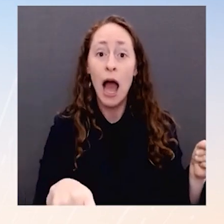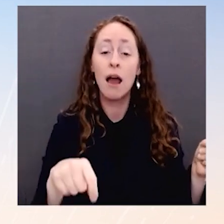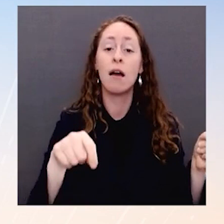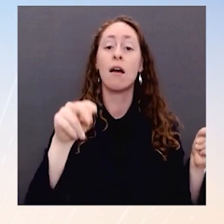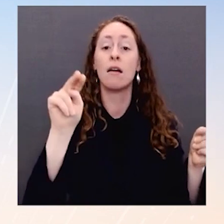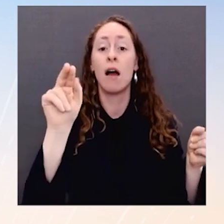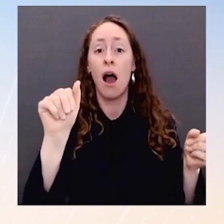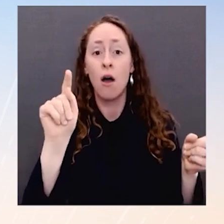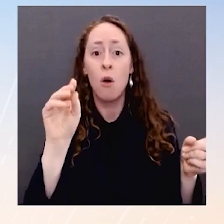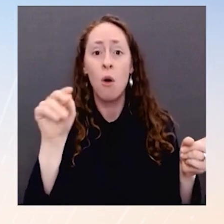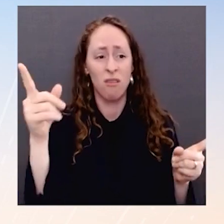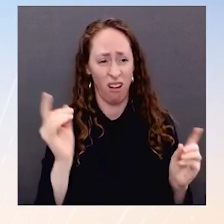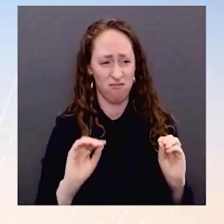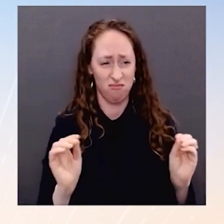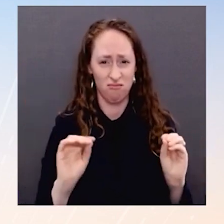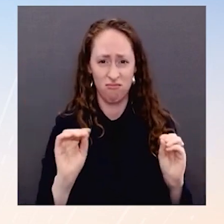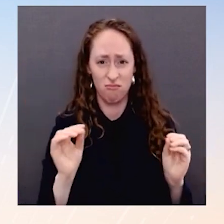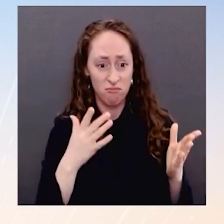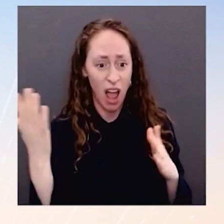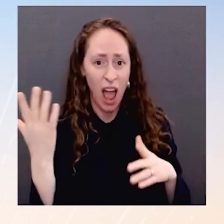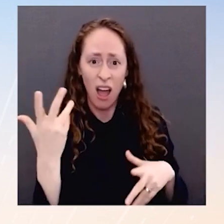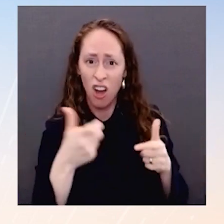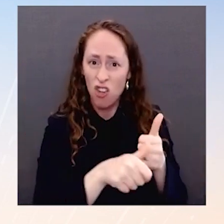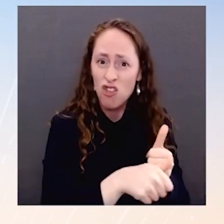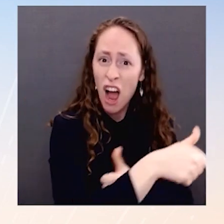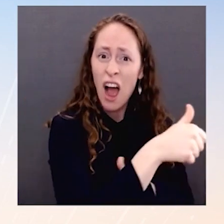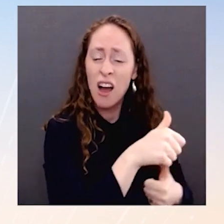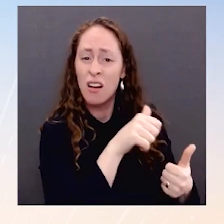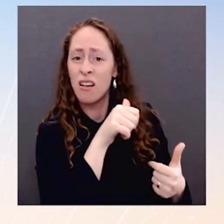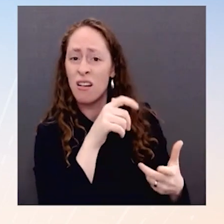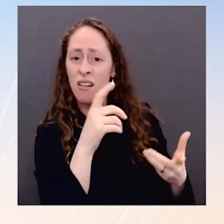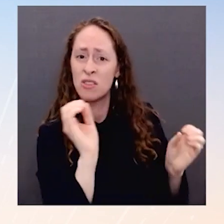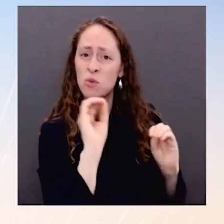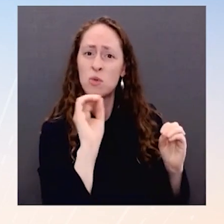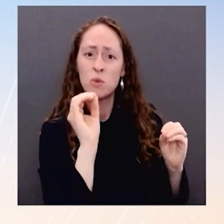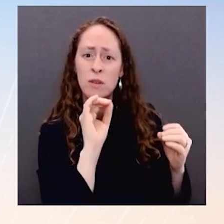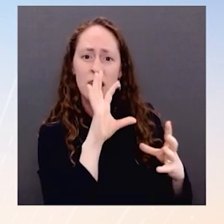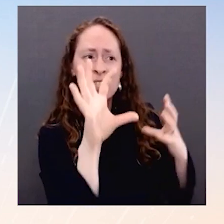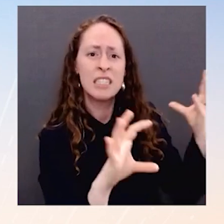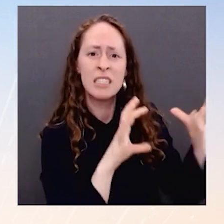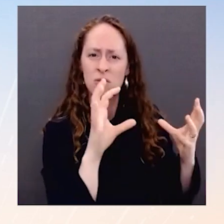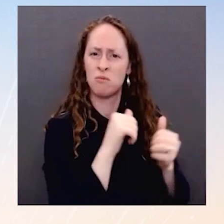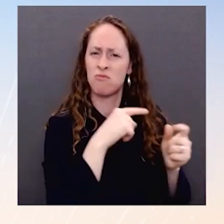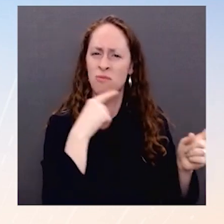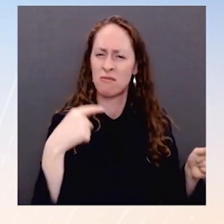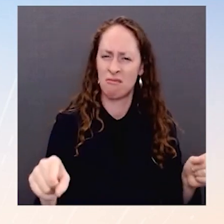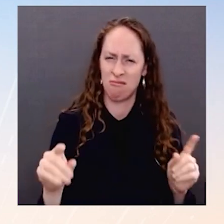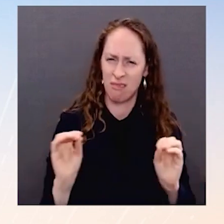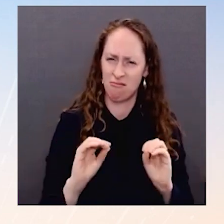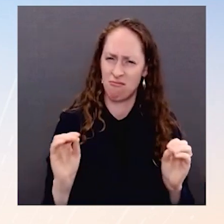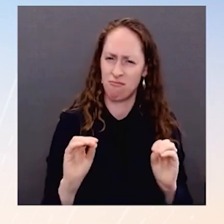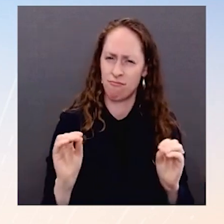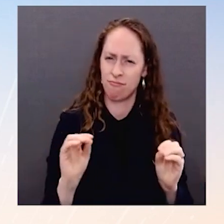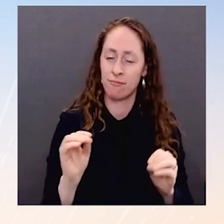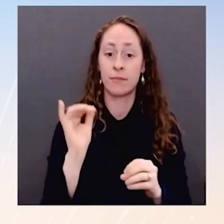провокационная риторика в отношении ядерного оружия опасна, увеличивает риск просчетов, ее следует избегать, и мы не будем